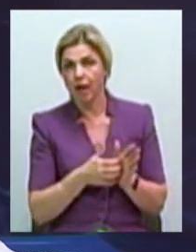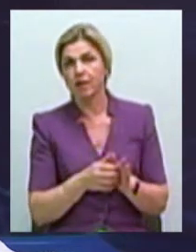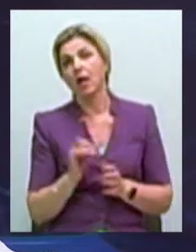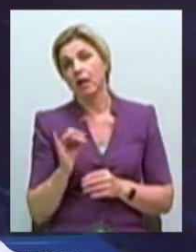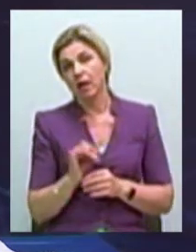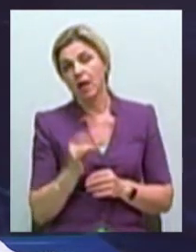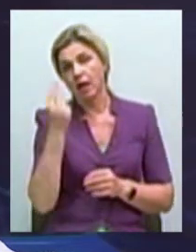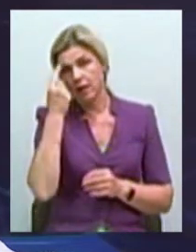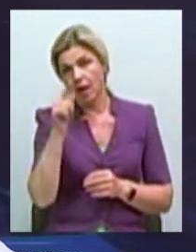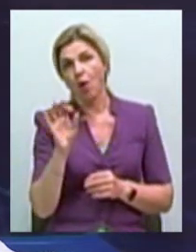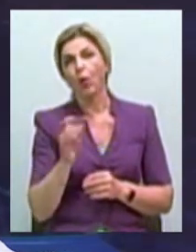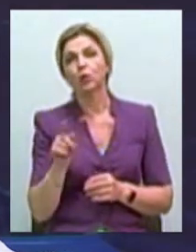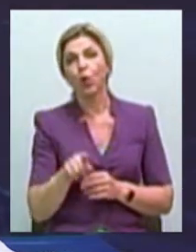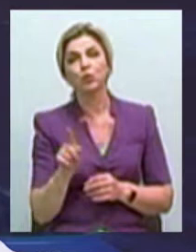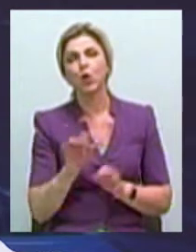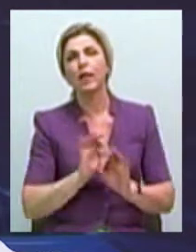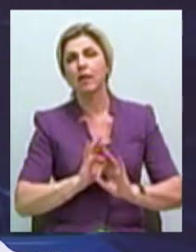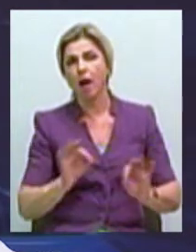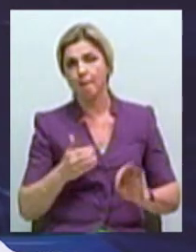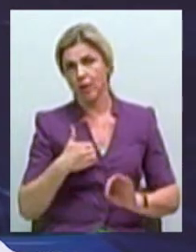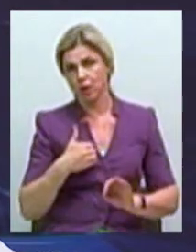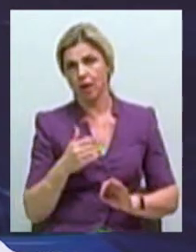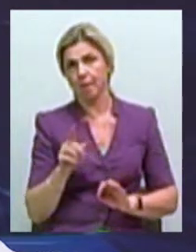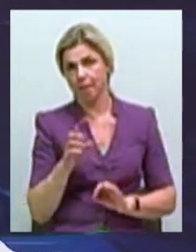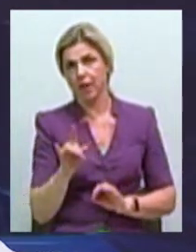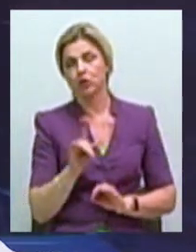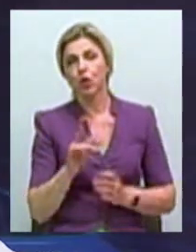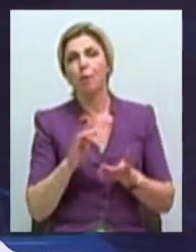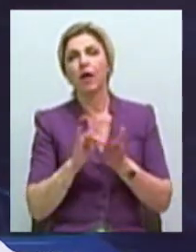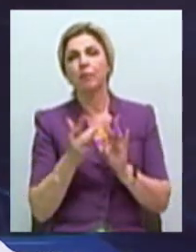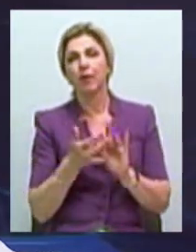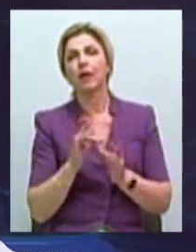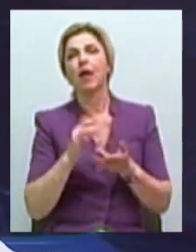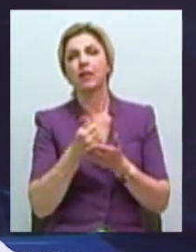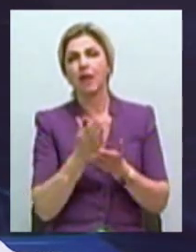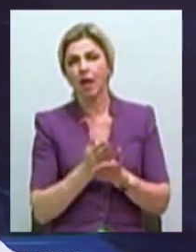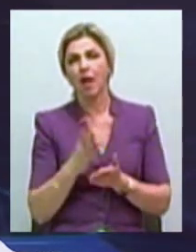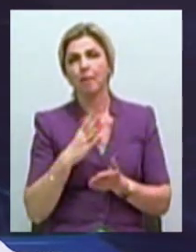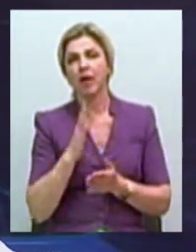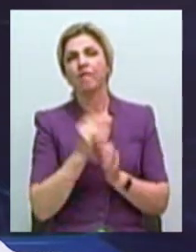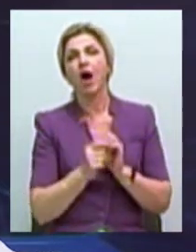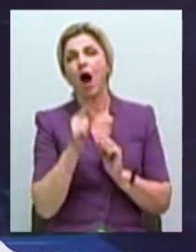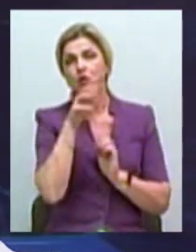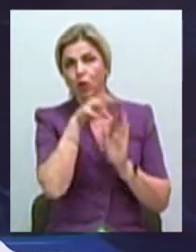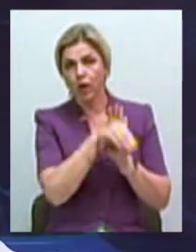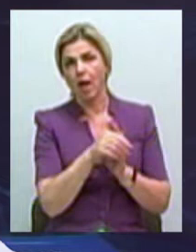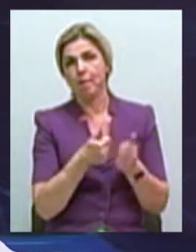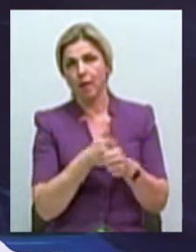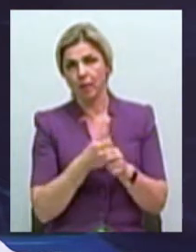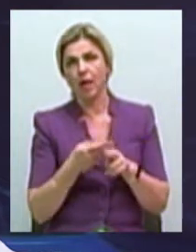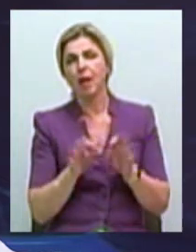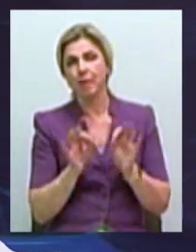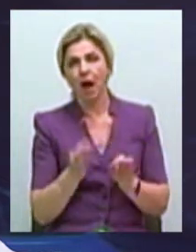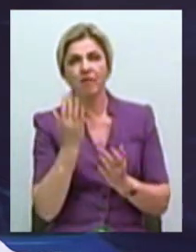идея о том, что в идеале хотелось бы, чтобы медиатеки были в каждой библиотеке, это правильная мысль.